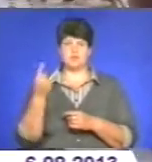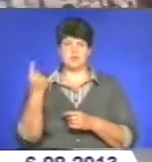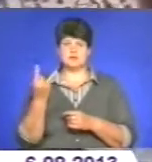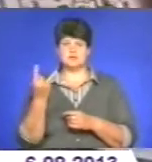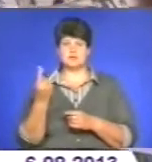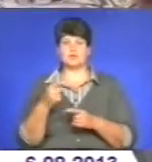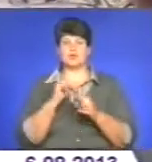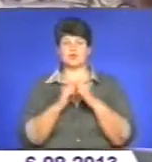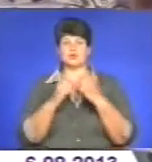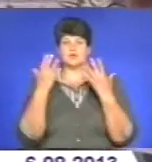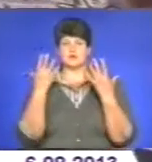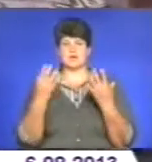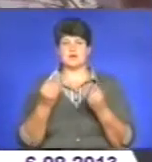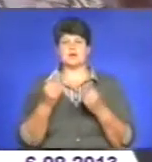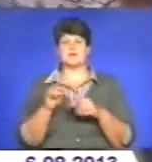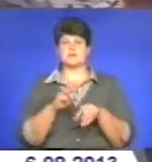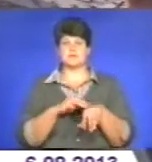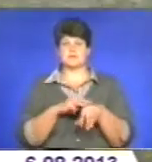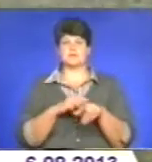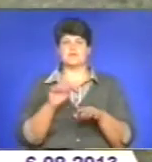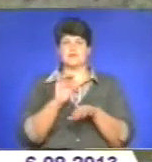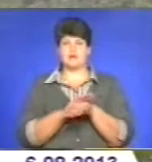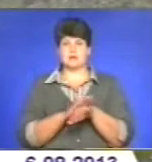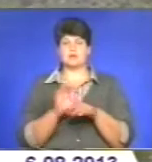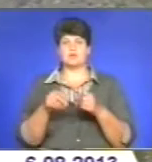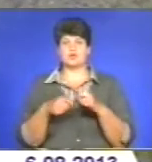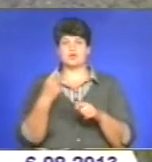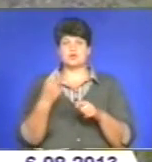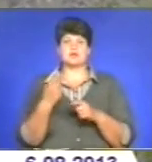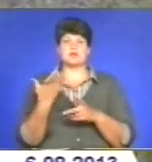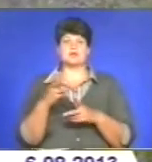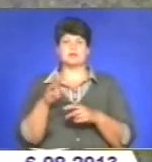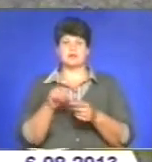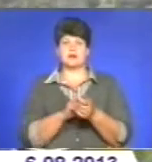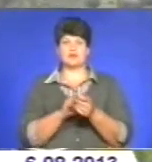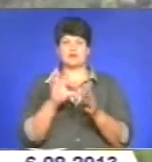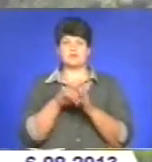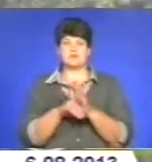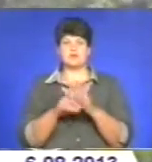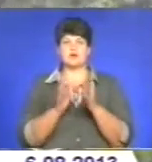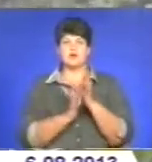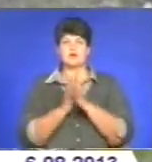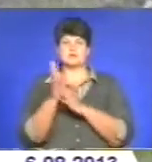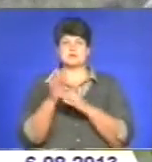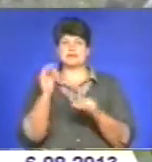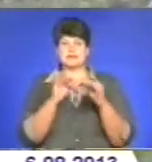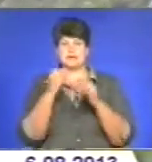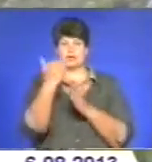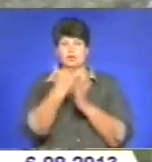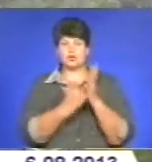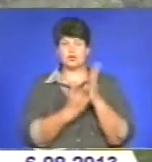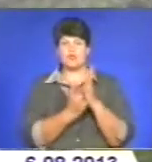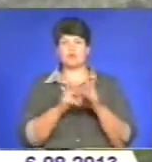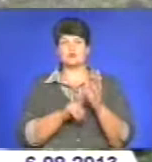Чи не щодня правоохоронці документують нові факти, пов'язані з протиправним культивуванням наркомісних рослин, складаючи адміністративні протоколи,